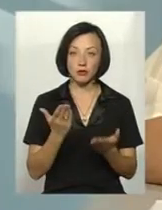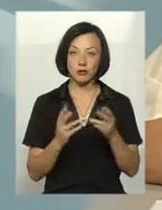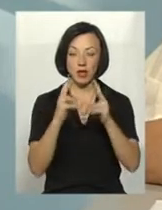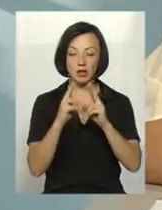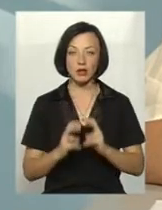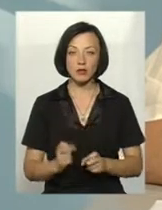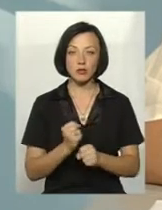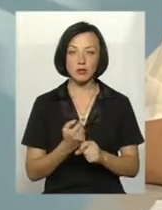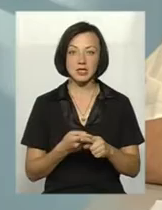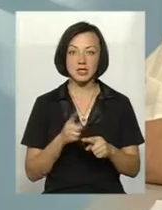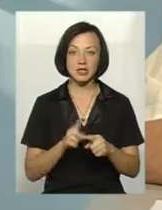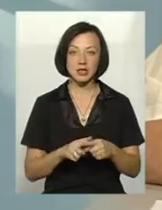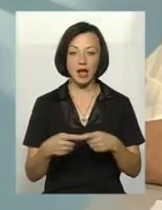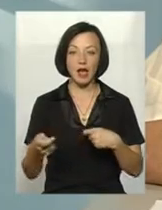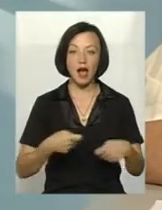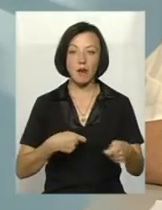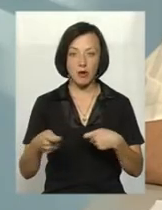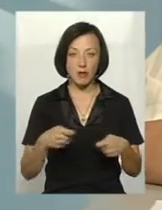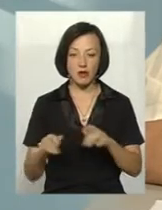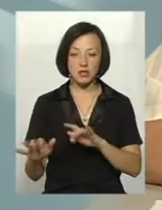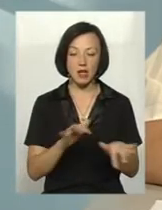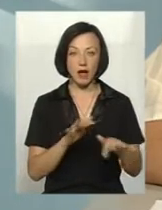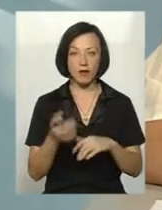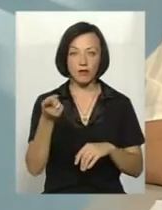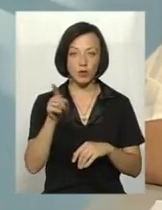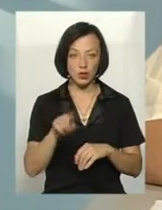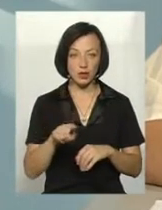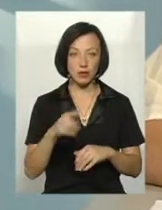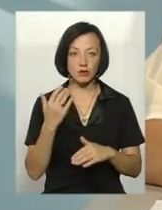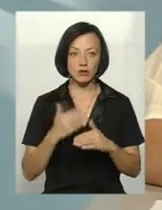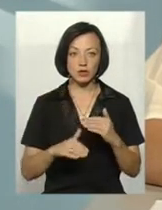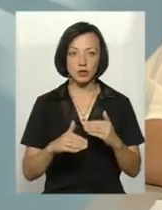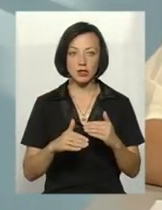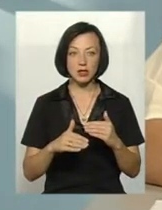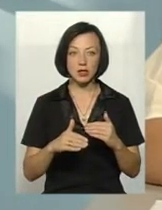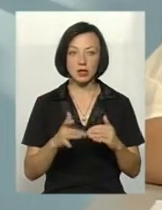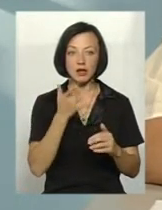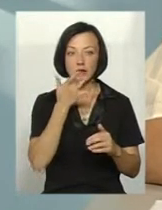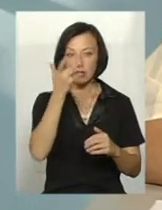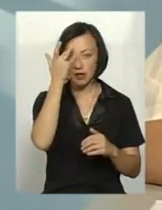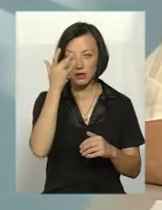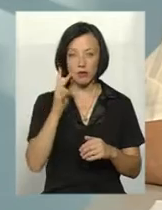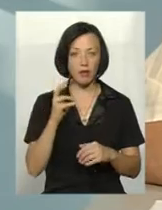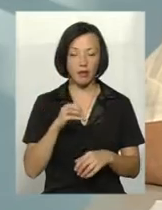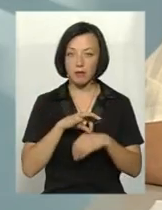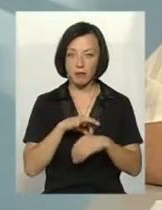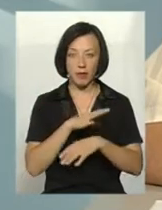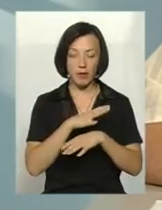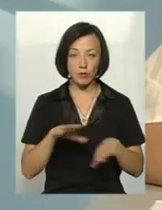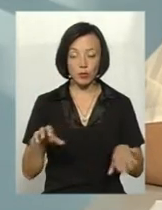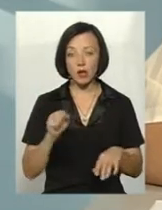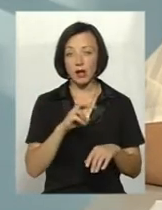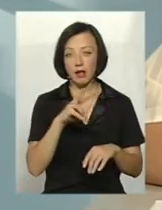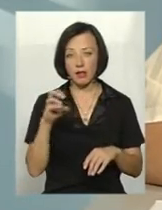роботу і проведення ярмаркових заходів, до речі, вони вже влітку практично не проводилися, але